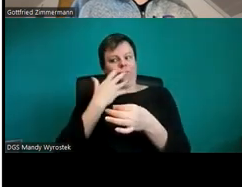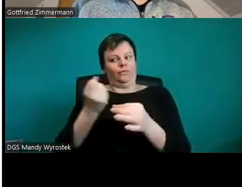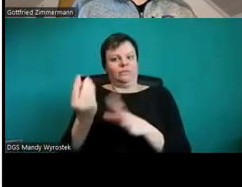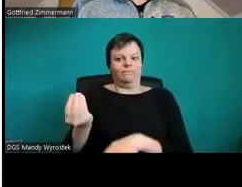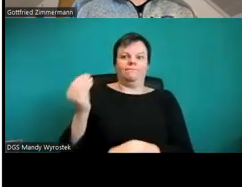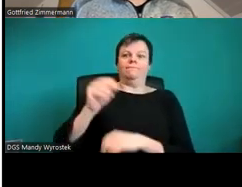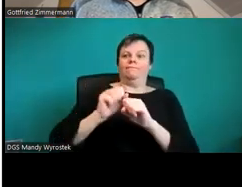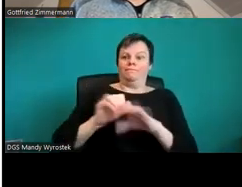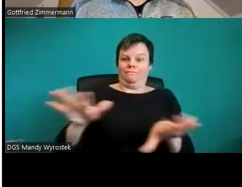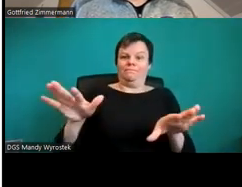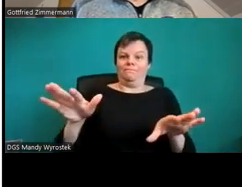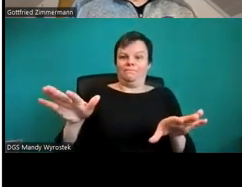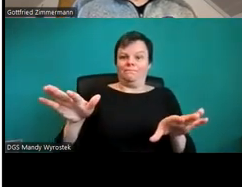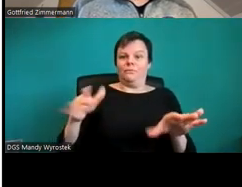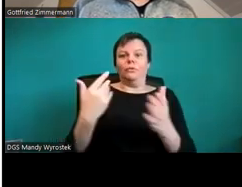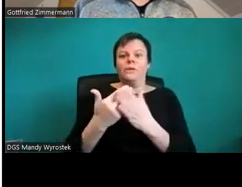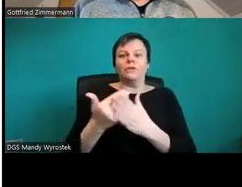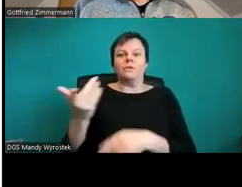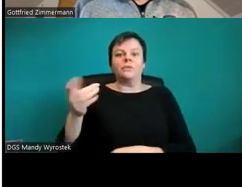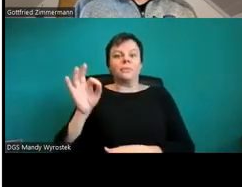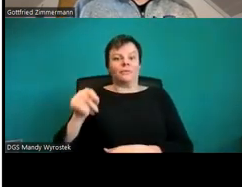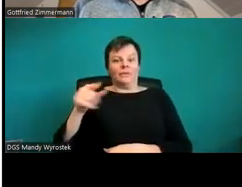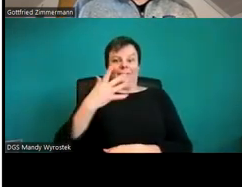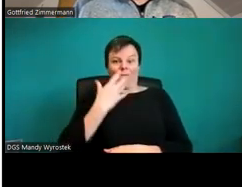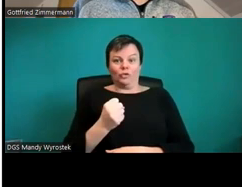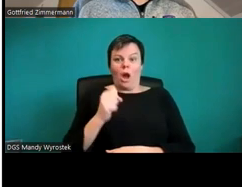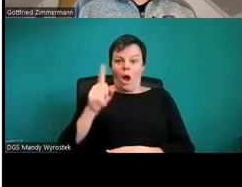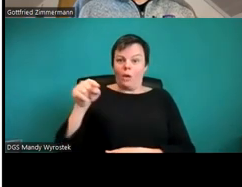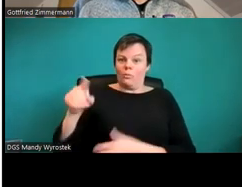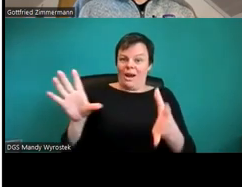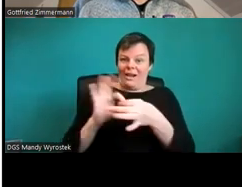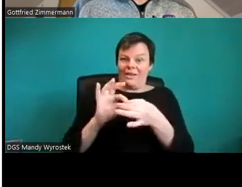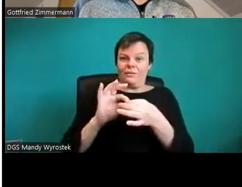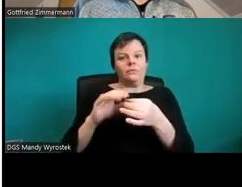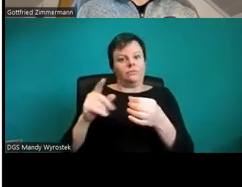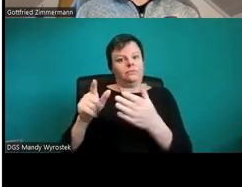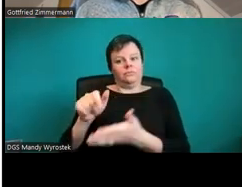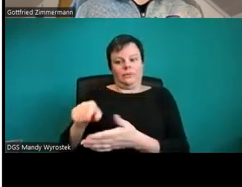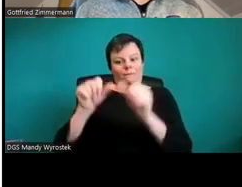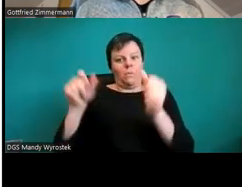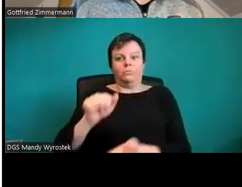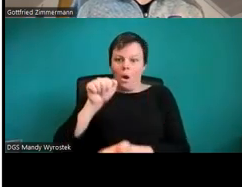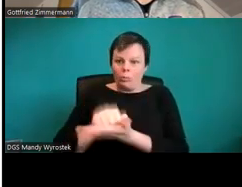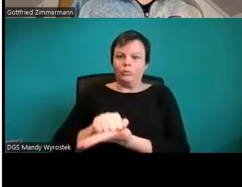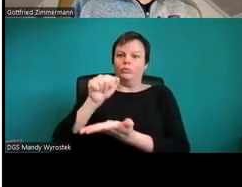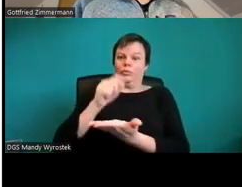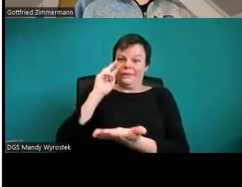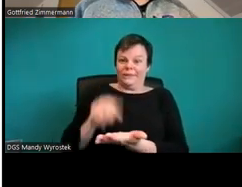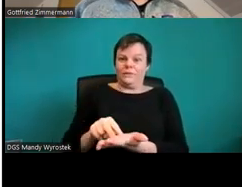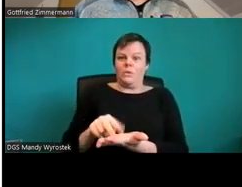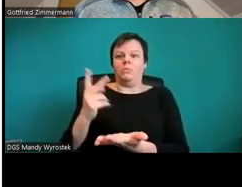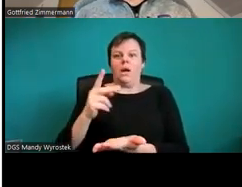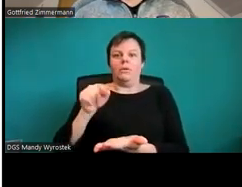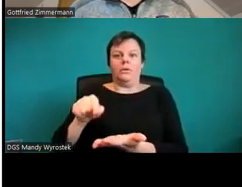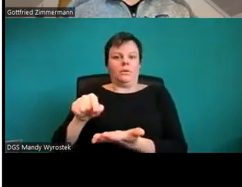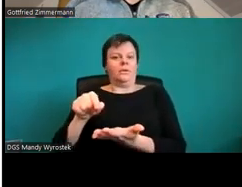auch den Link in ausgedruckter Form noch sieht. Oder wenn Sie möchten, dass man bei einer Präsentation den